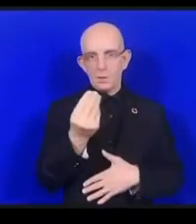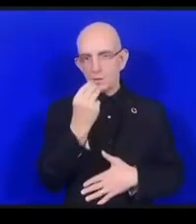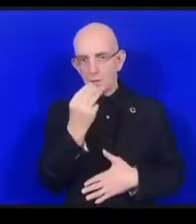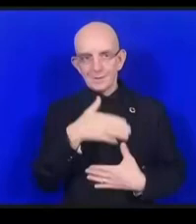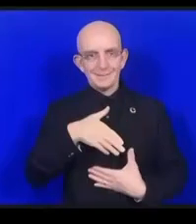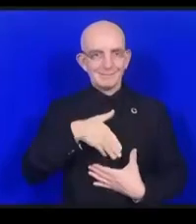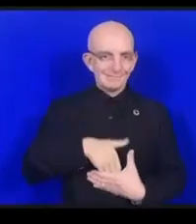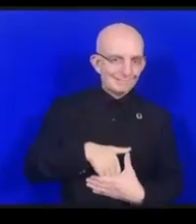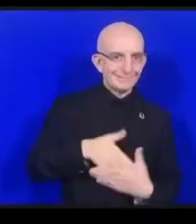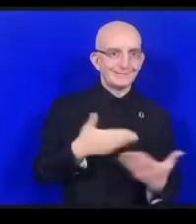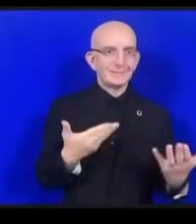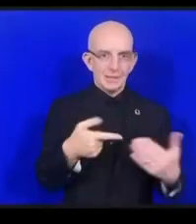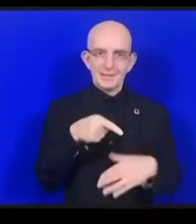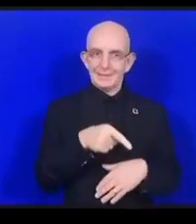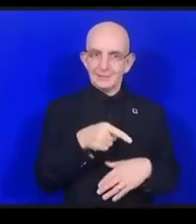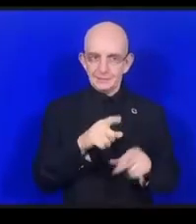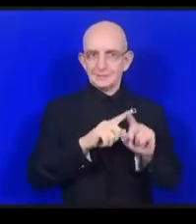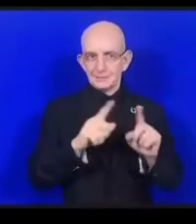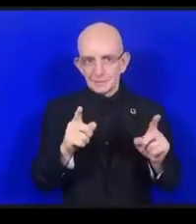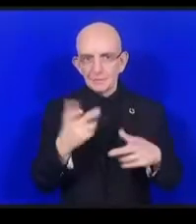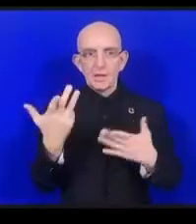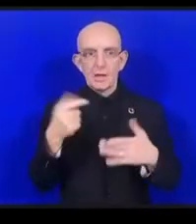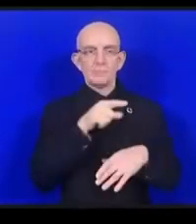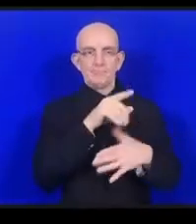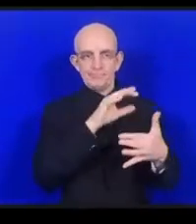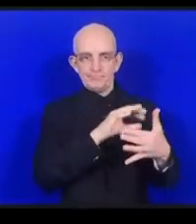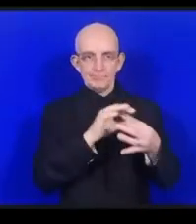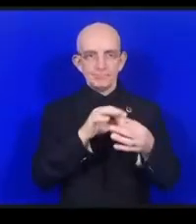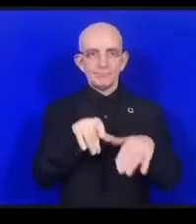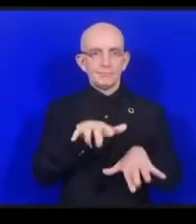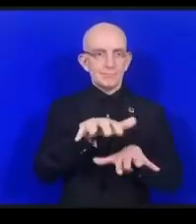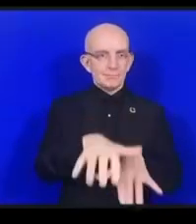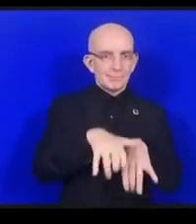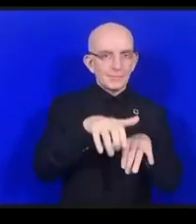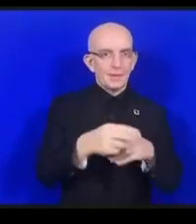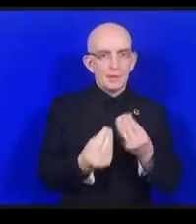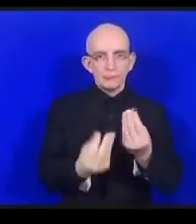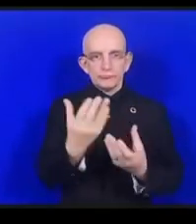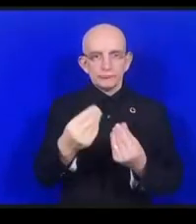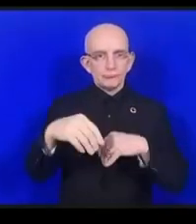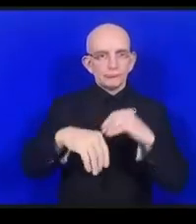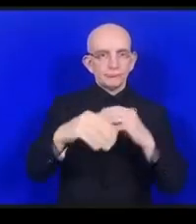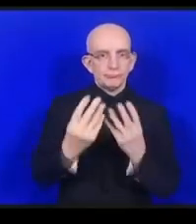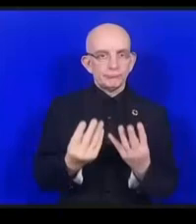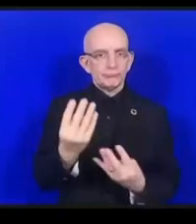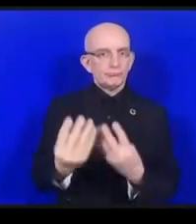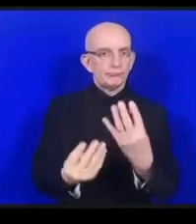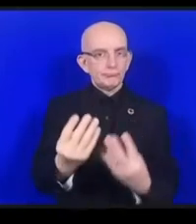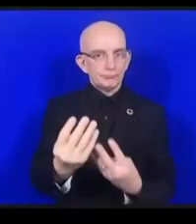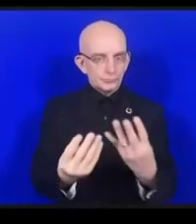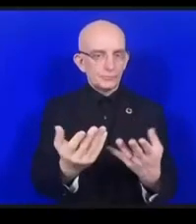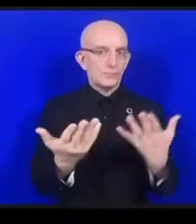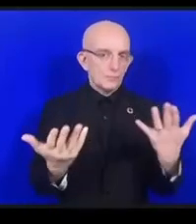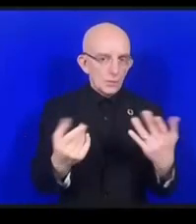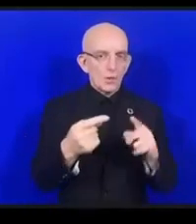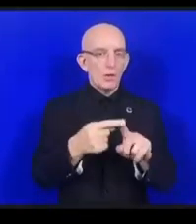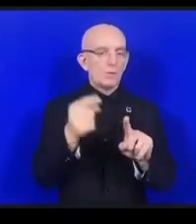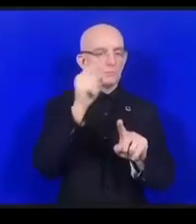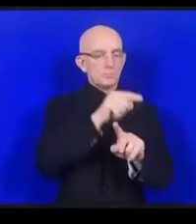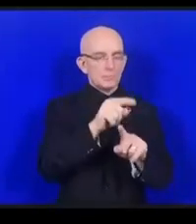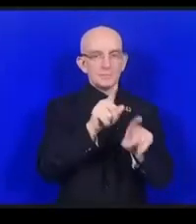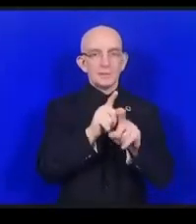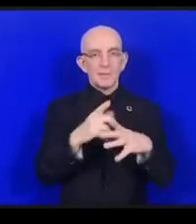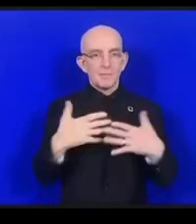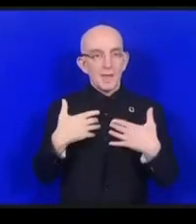全ての分野にかかっていますそれから医療ですね例えばオブジェクトとか医療で使われているものこれが人